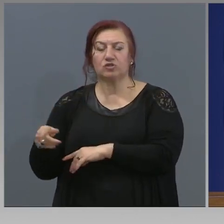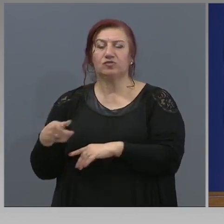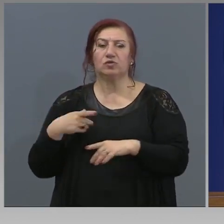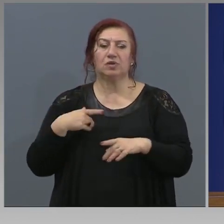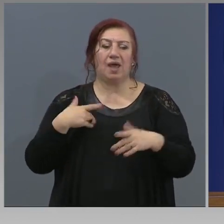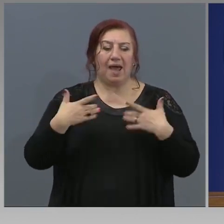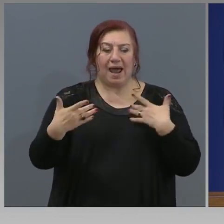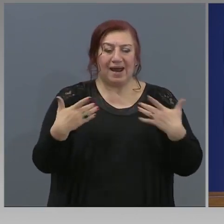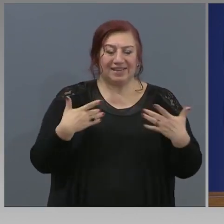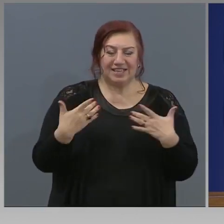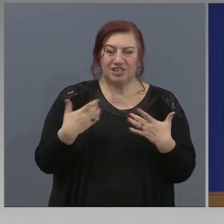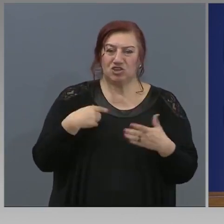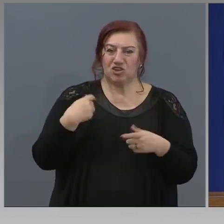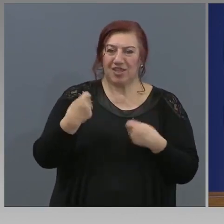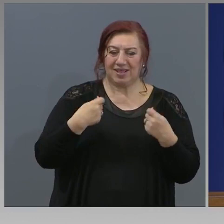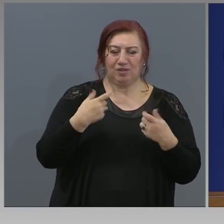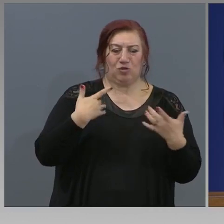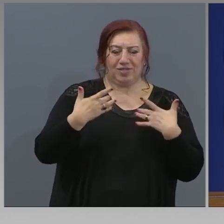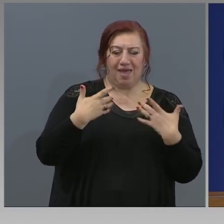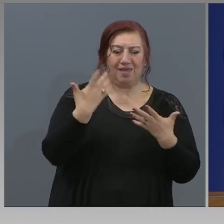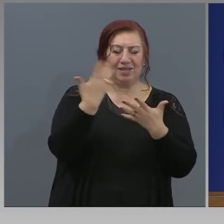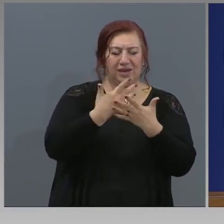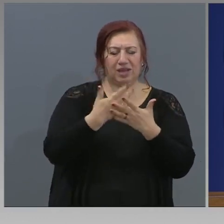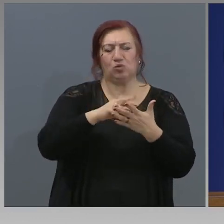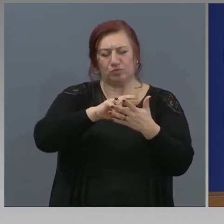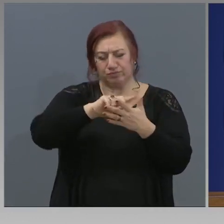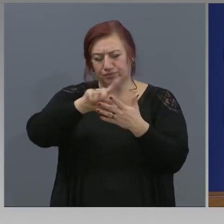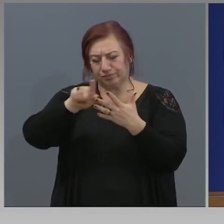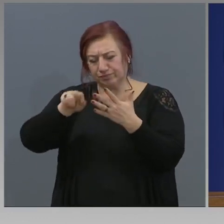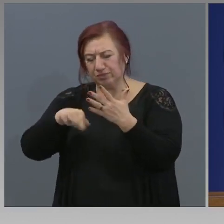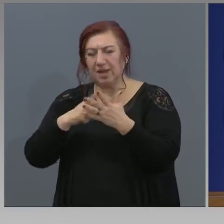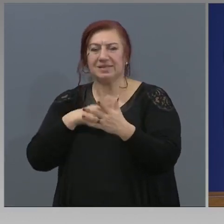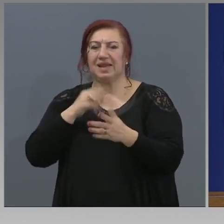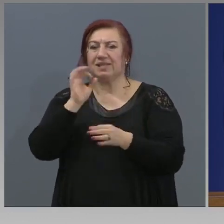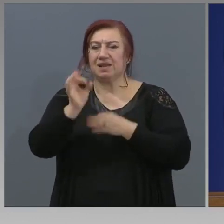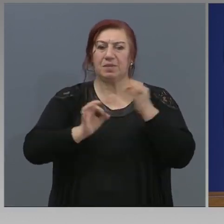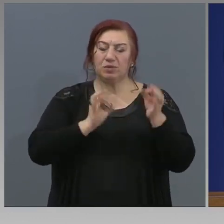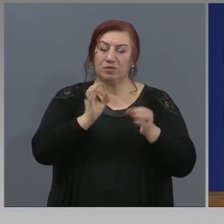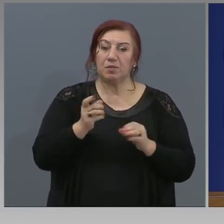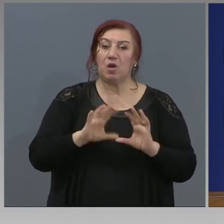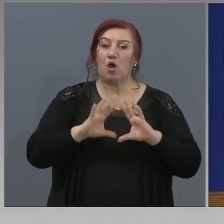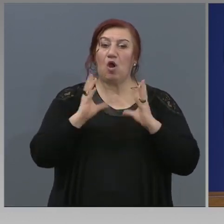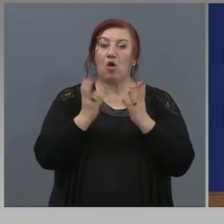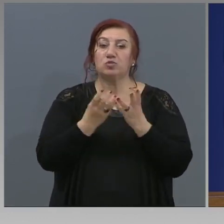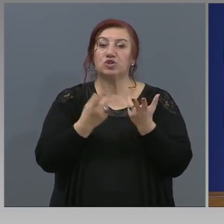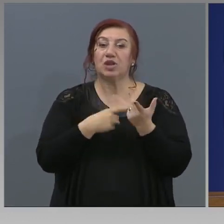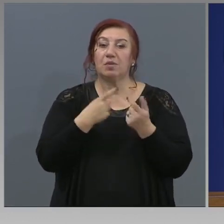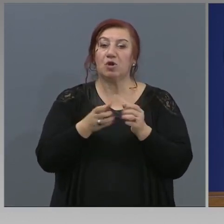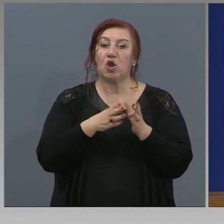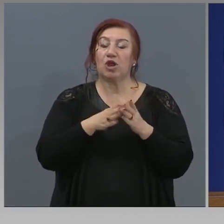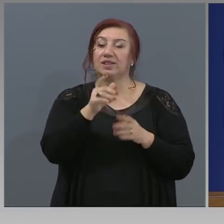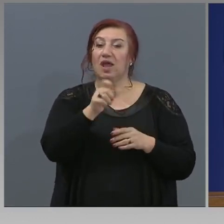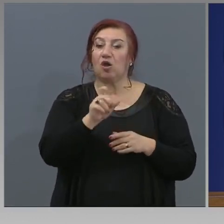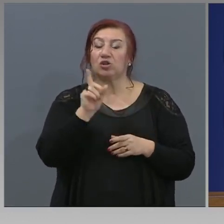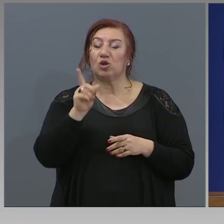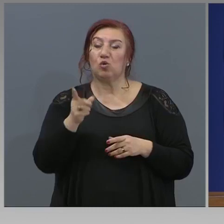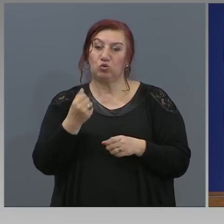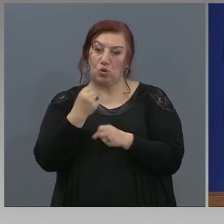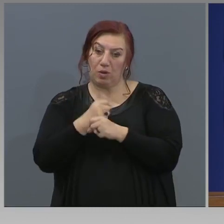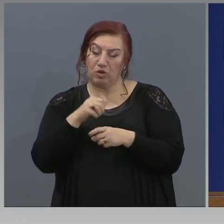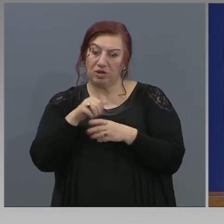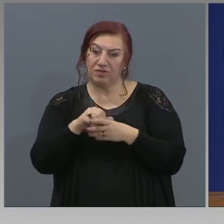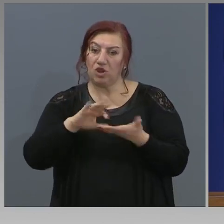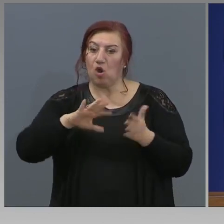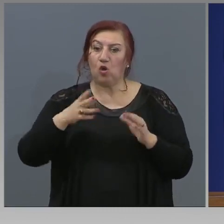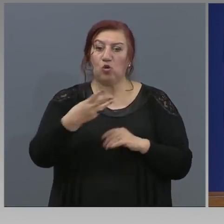артистична и творческа дейност и други, които не ги изброявам изчерпателно. Общия брой на хората, които са заети в тях, е около 300